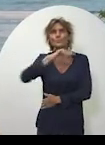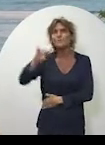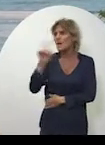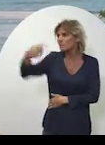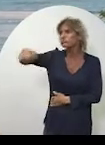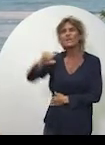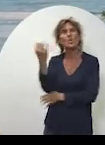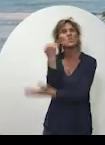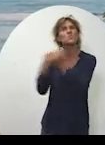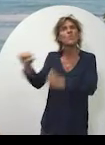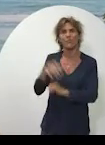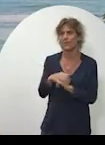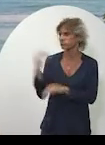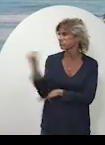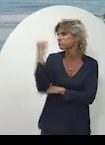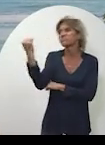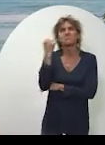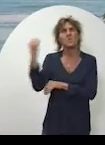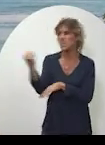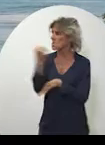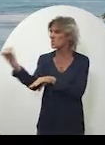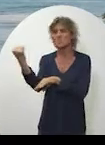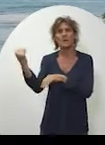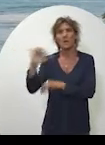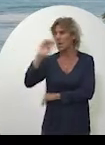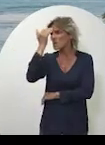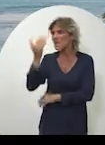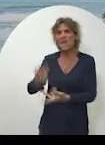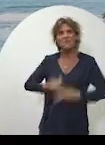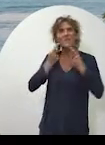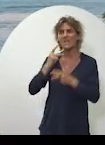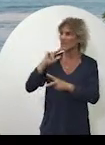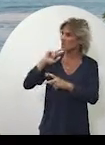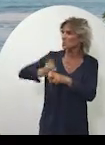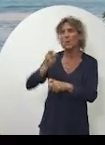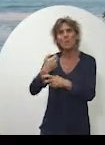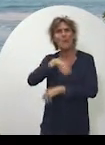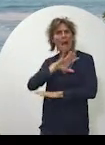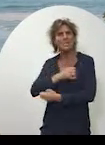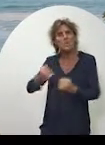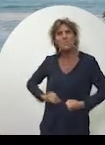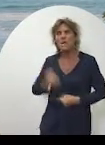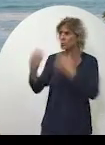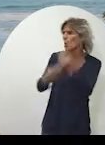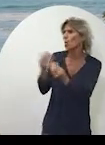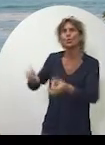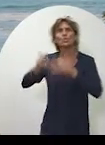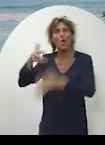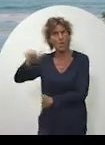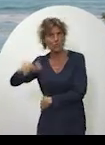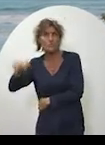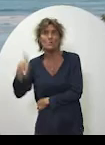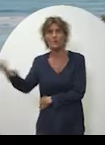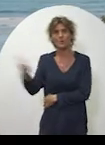'oublie pas ceux qui souffrent, ceux qui sont dans l'isolement, qui connaissent la dureté du chômage ou qui sont sans logement.